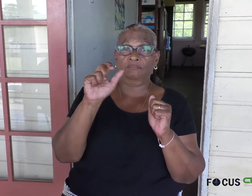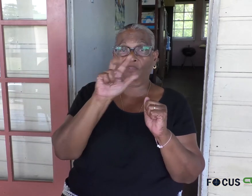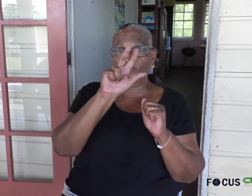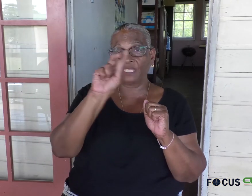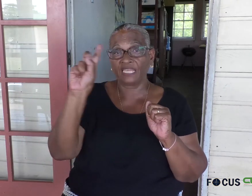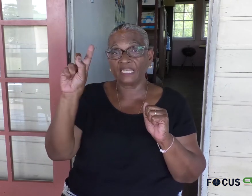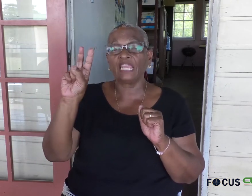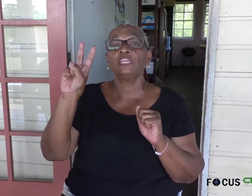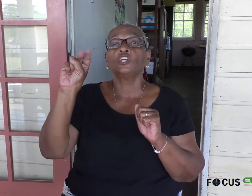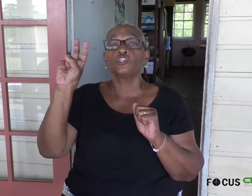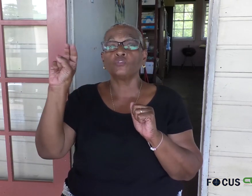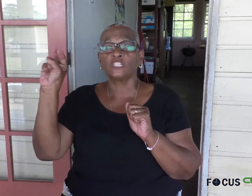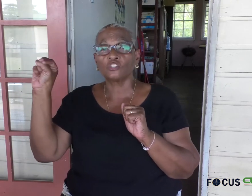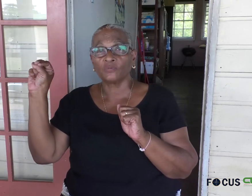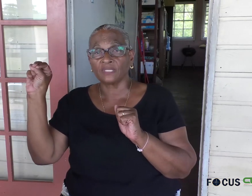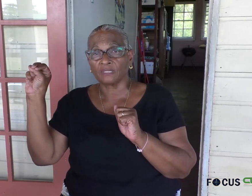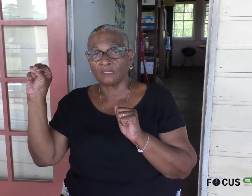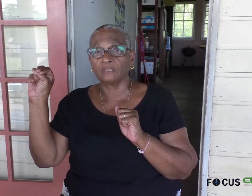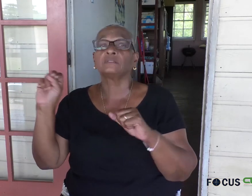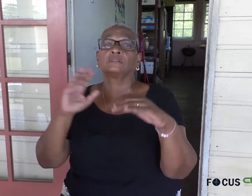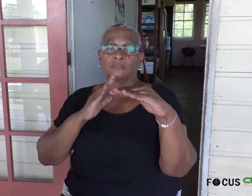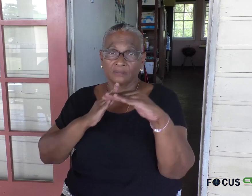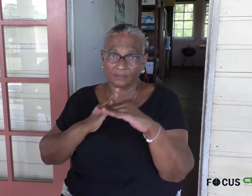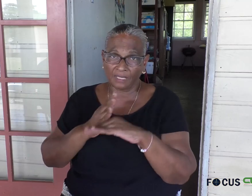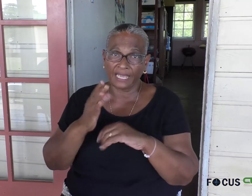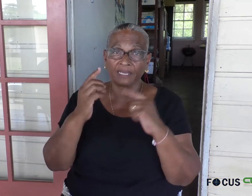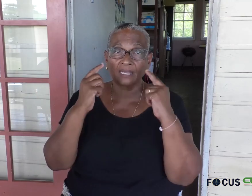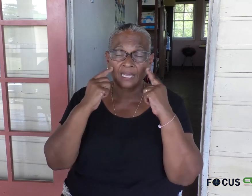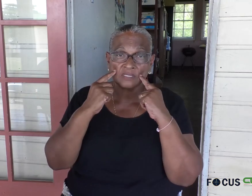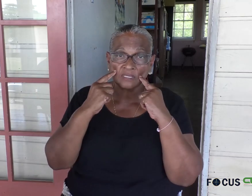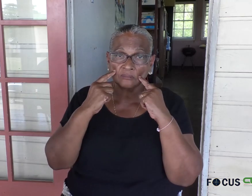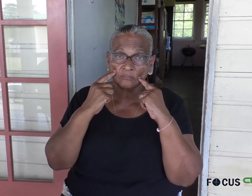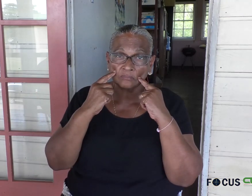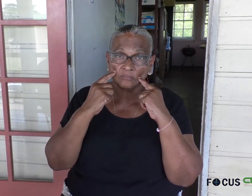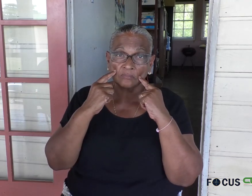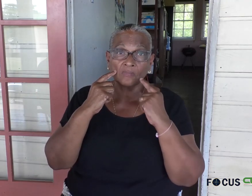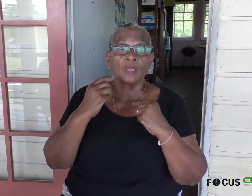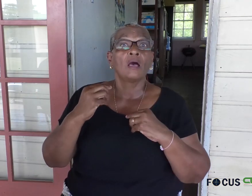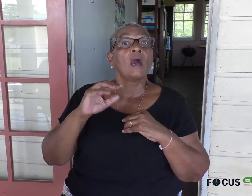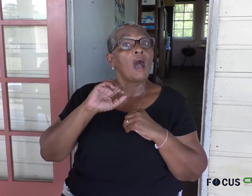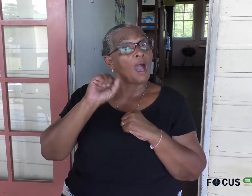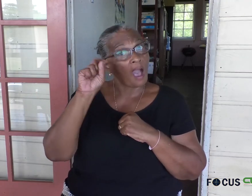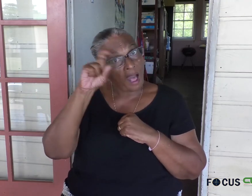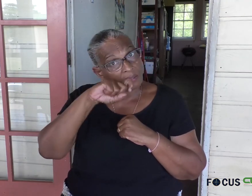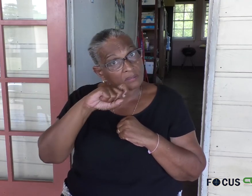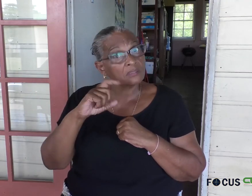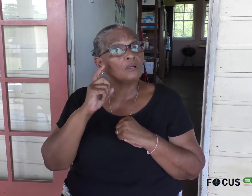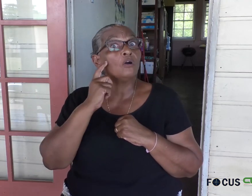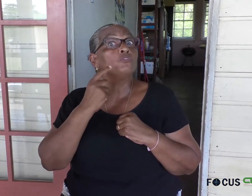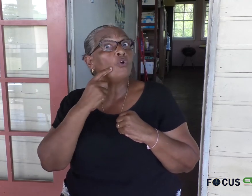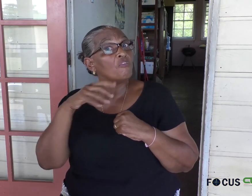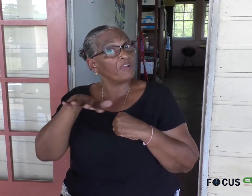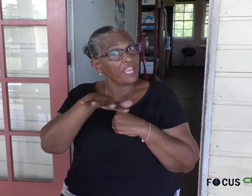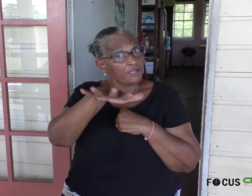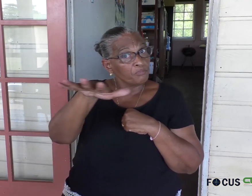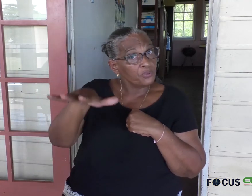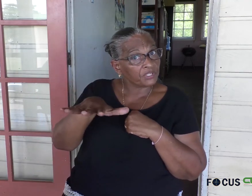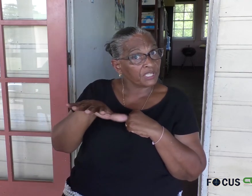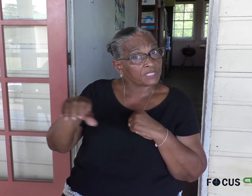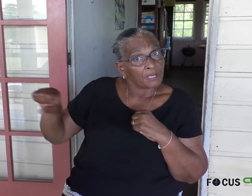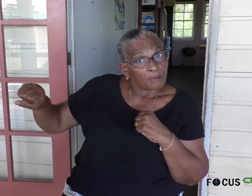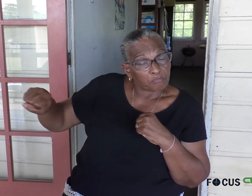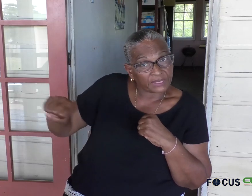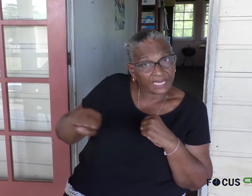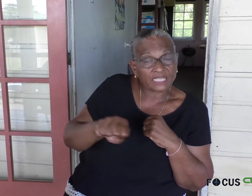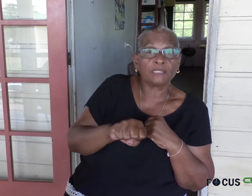WDD 2020. Gelijke kansen. Als een doven in je